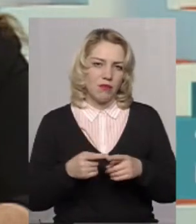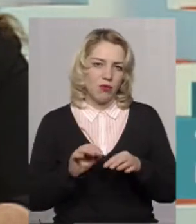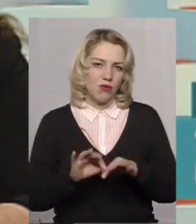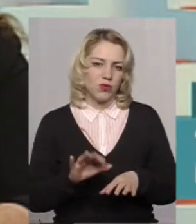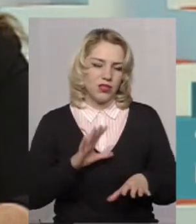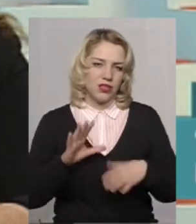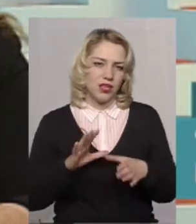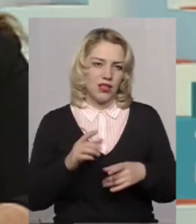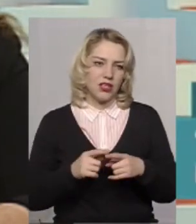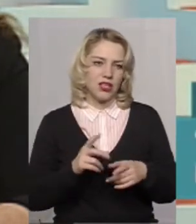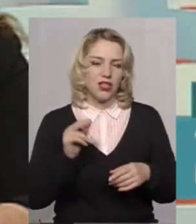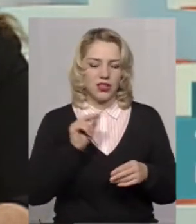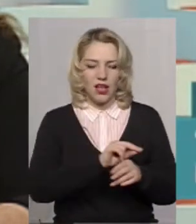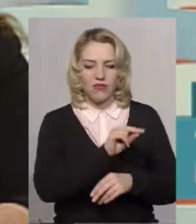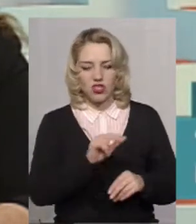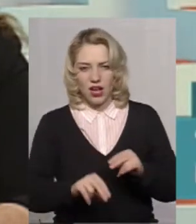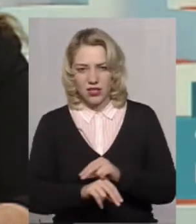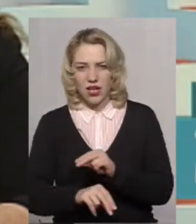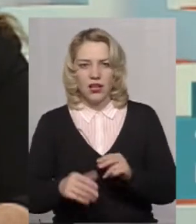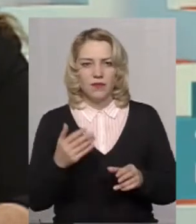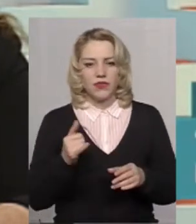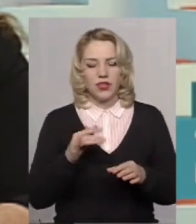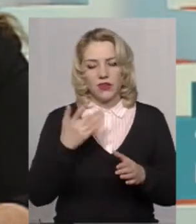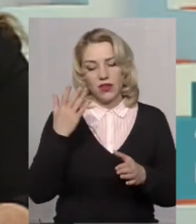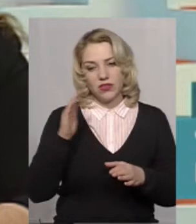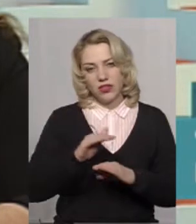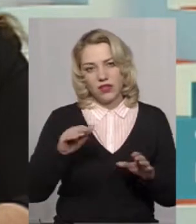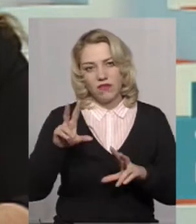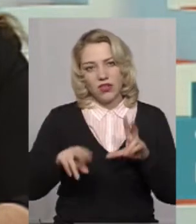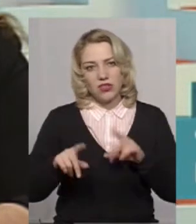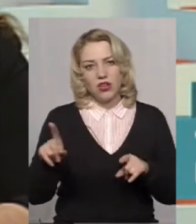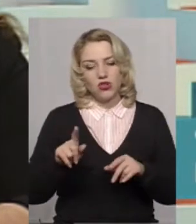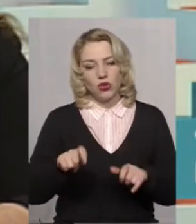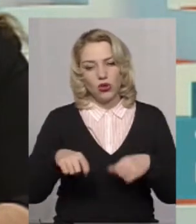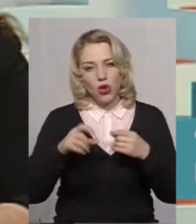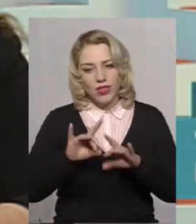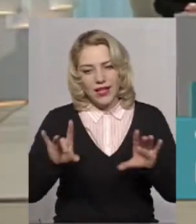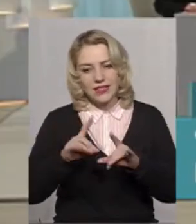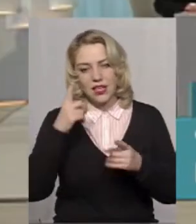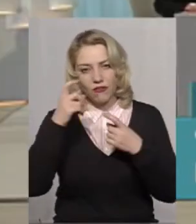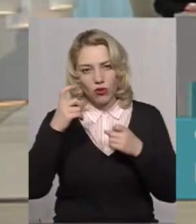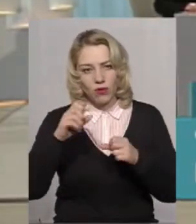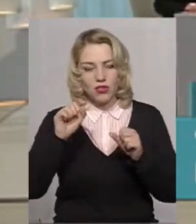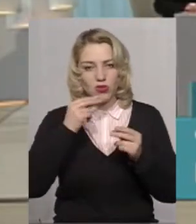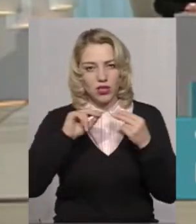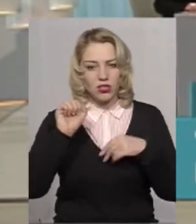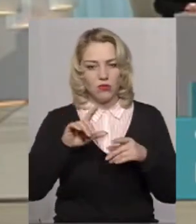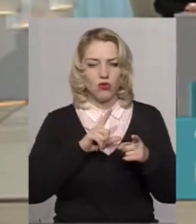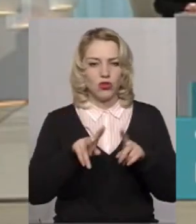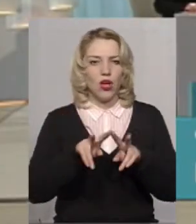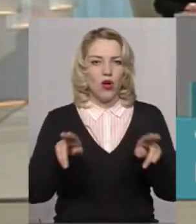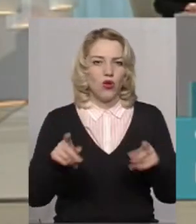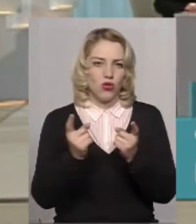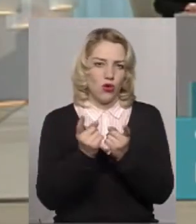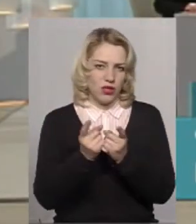і навчання рівне і рівному. Тобто, вони вважають, що донести якусь інформацію краще може однолітки.